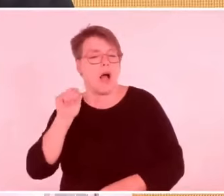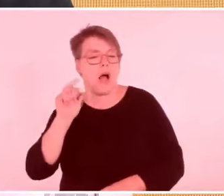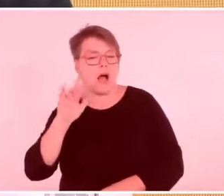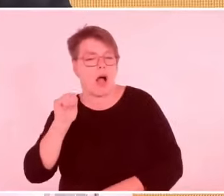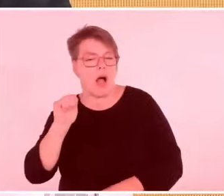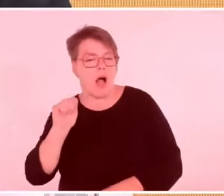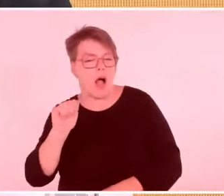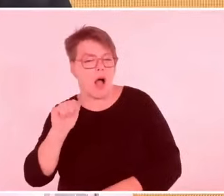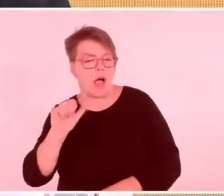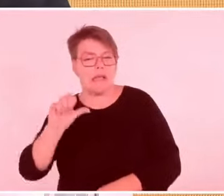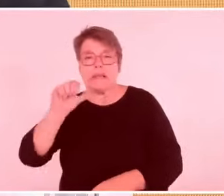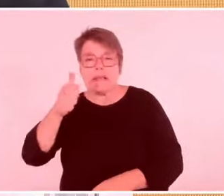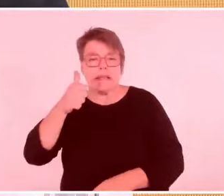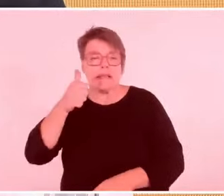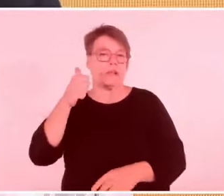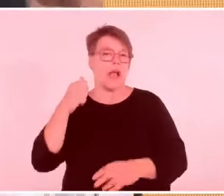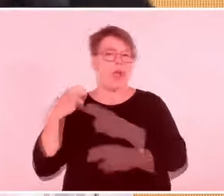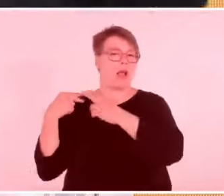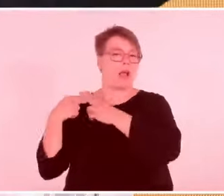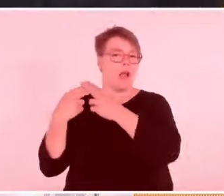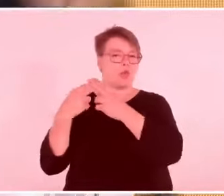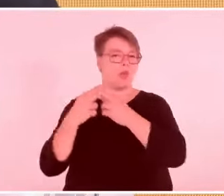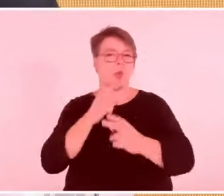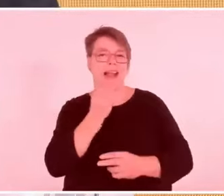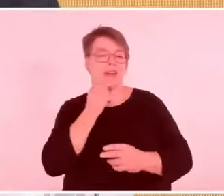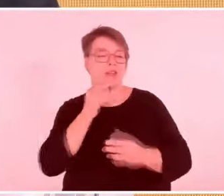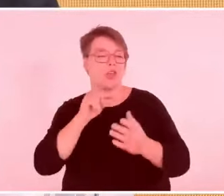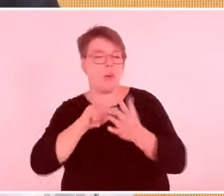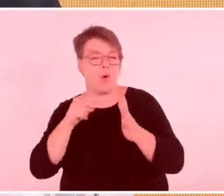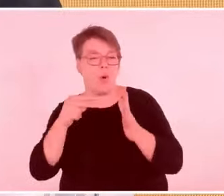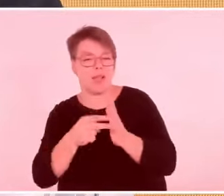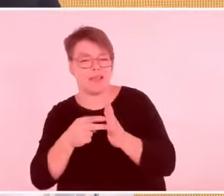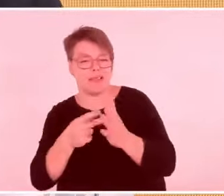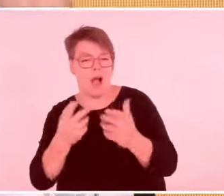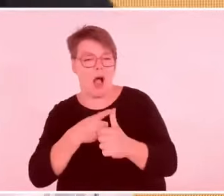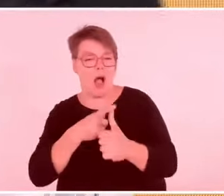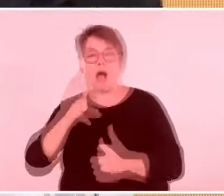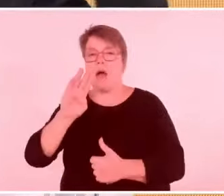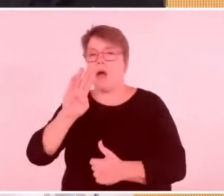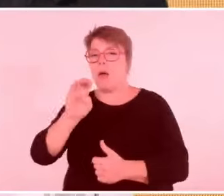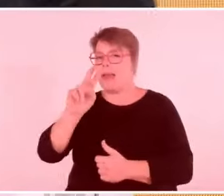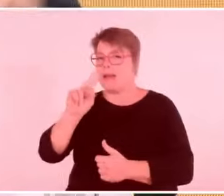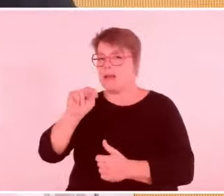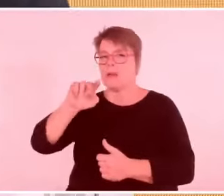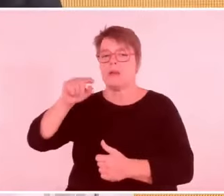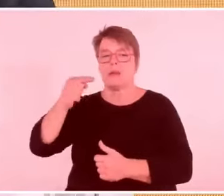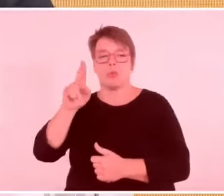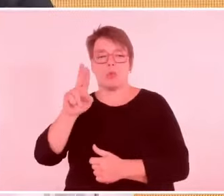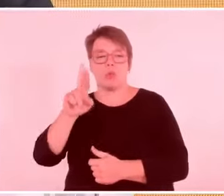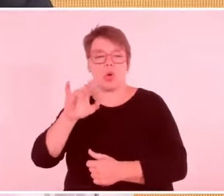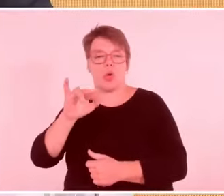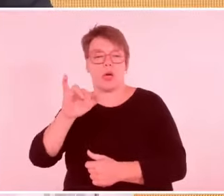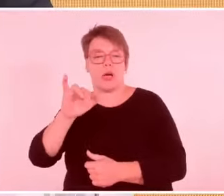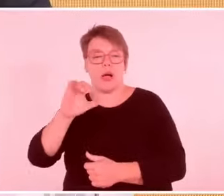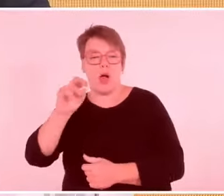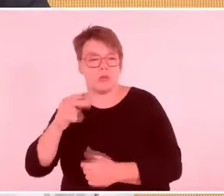dass ihr Anspruch auf das Land Palästina nicht auf irgendeinem universellen Recht beruht.